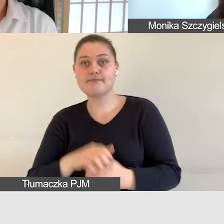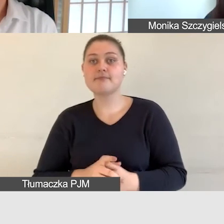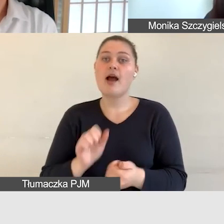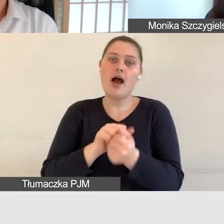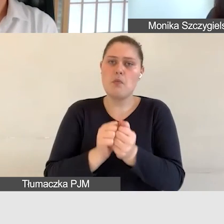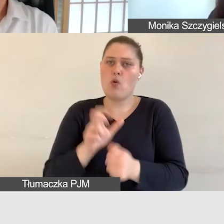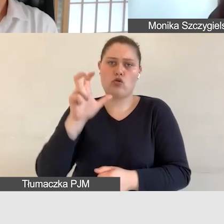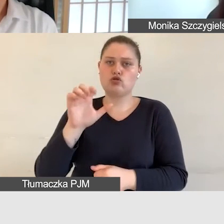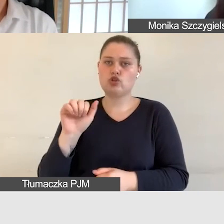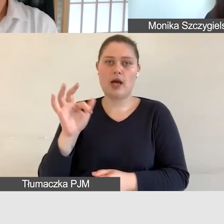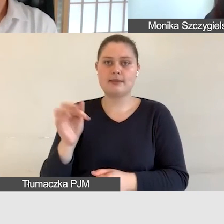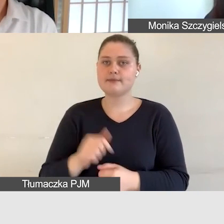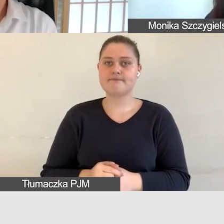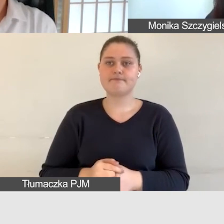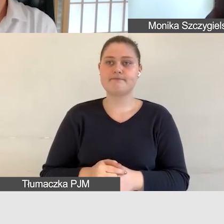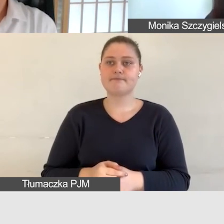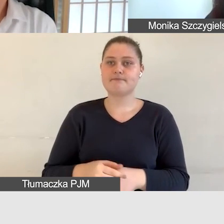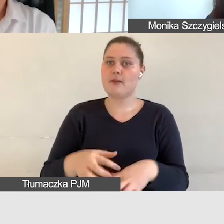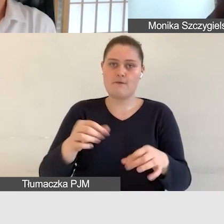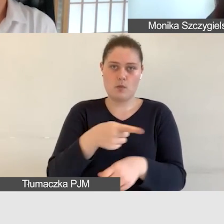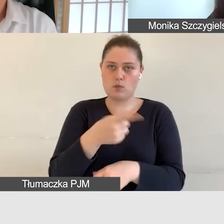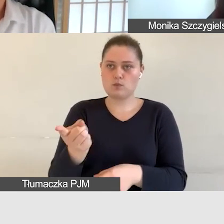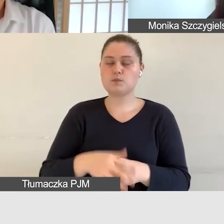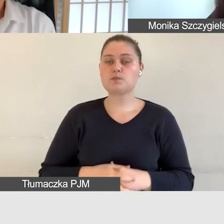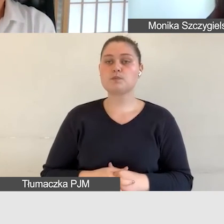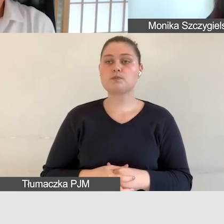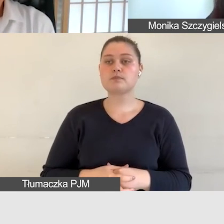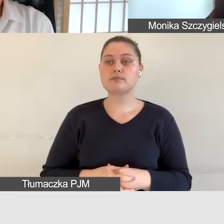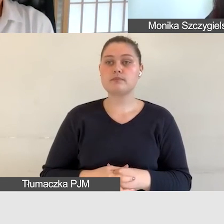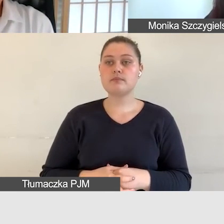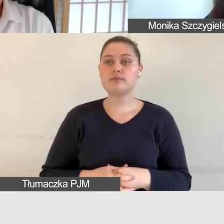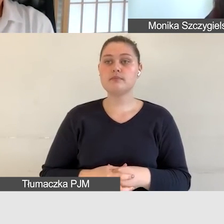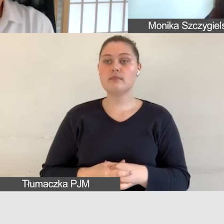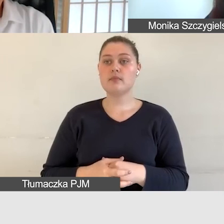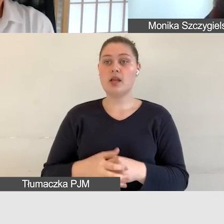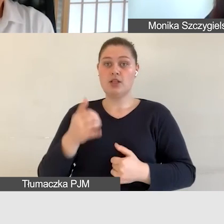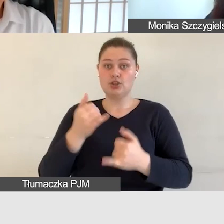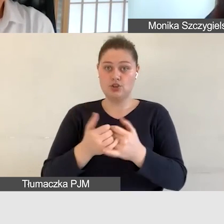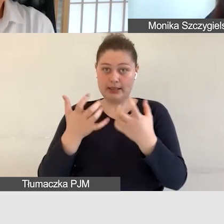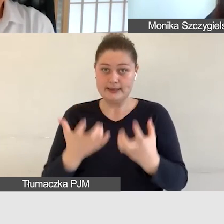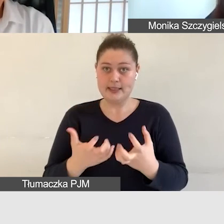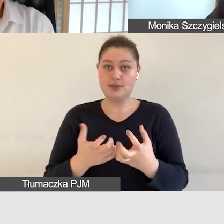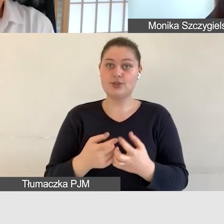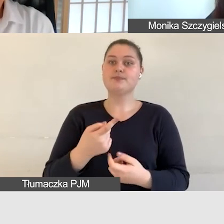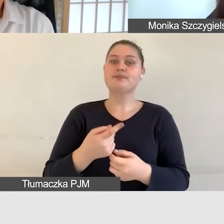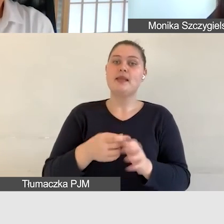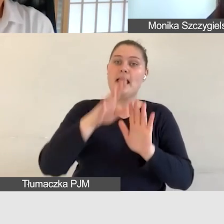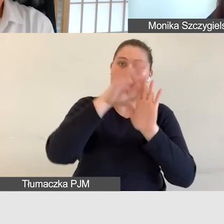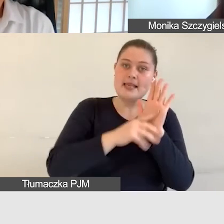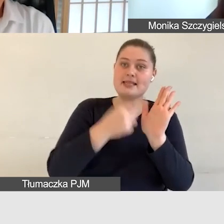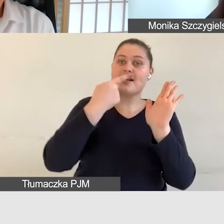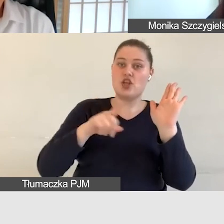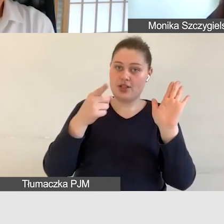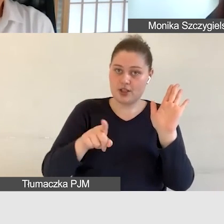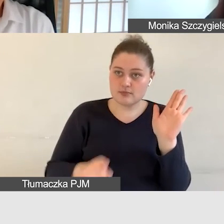przypominam że aby otrzymać checklisty można napisać na adres dostępność bez polskich liter małpka kultura